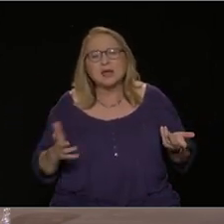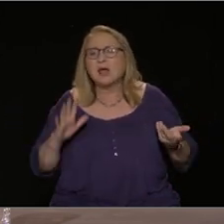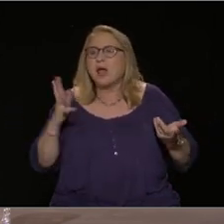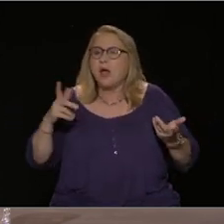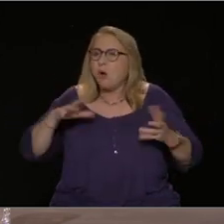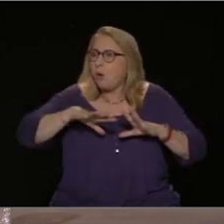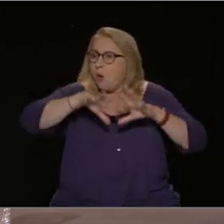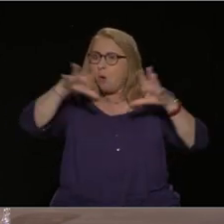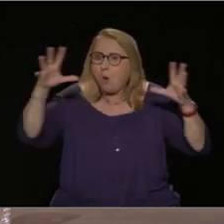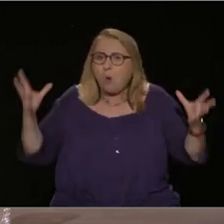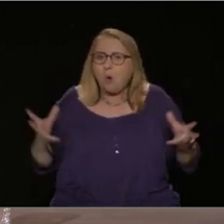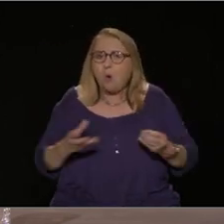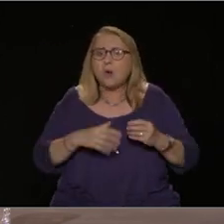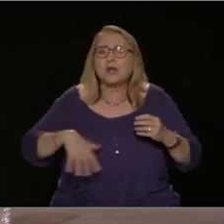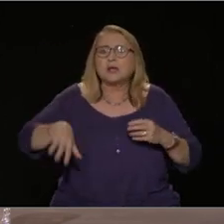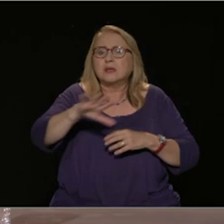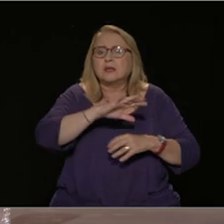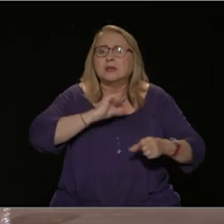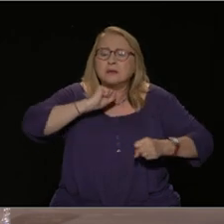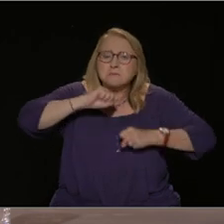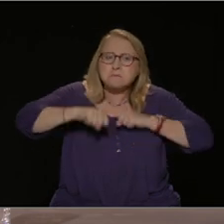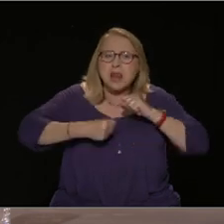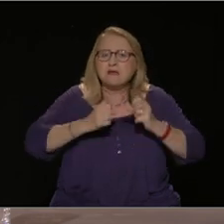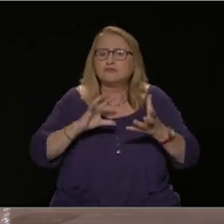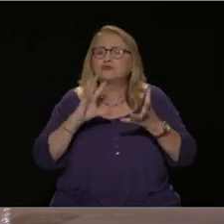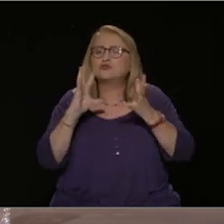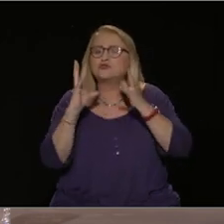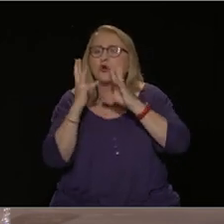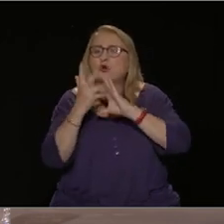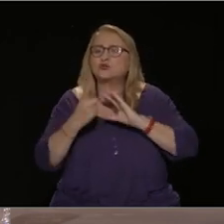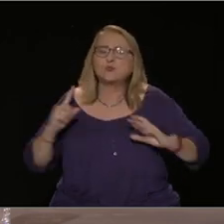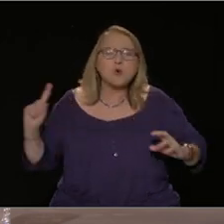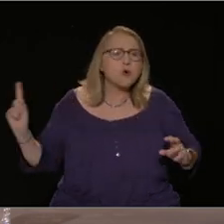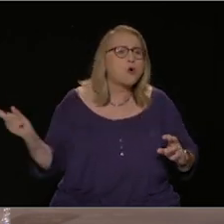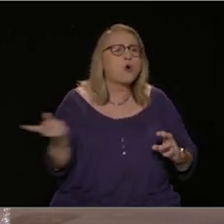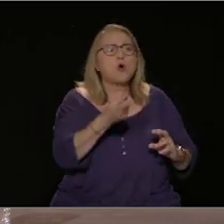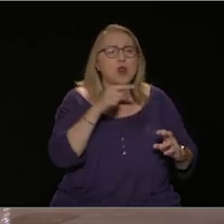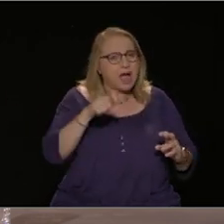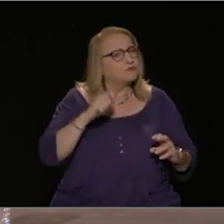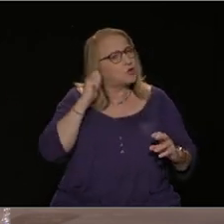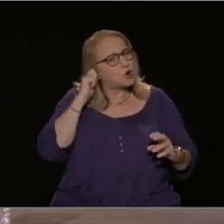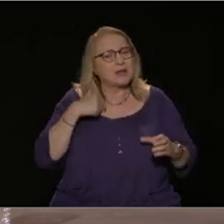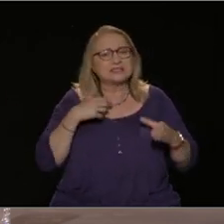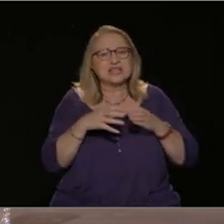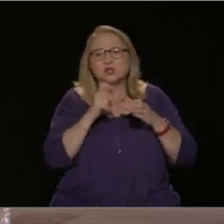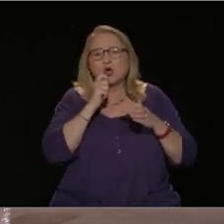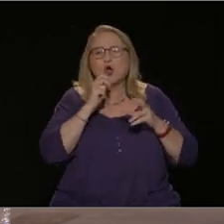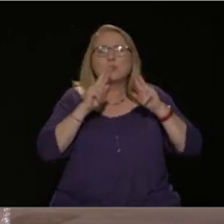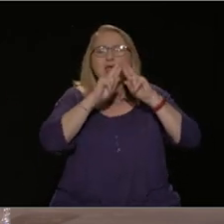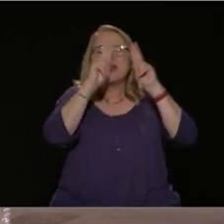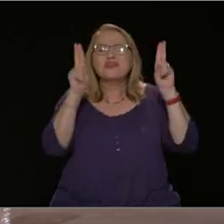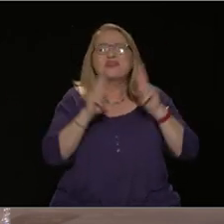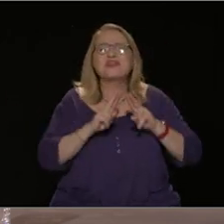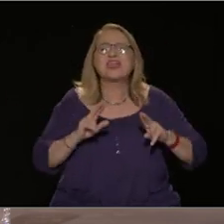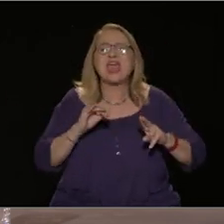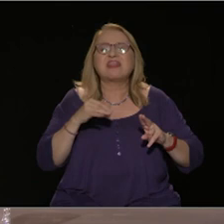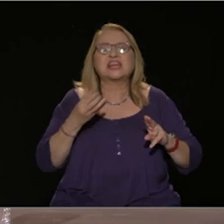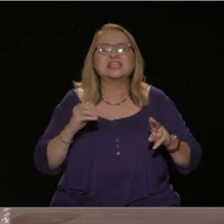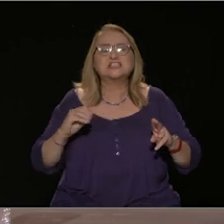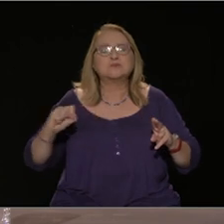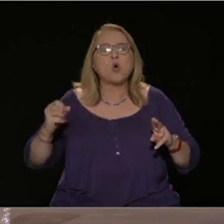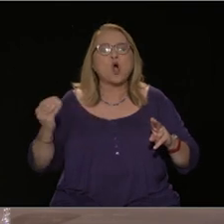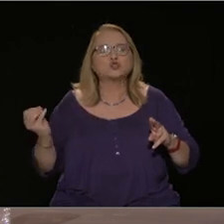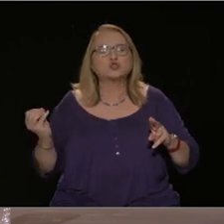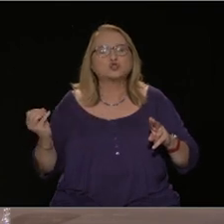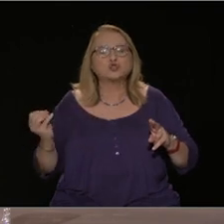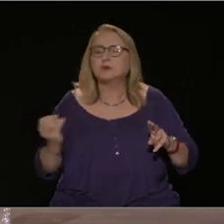αγώνες τους. Και εδώ είναι και η αξία του διεθνισμού δηλαδή, με απλά λόγια του κοινού αγώνα της συντονισμένης πάλης των εργαζομένων για τα